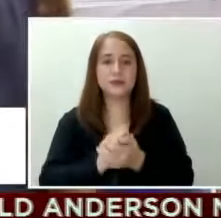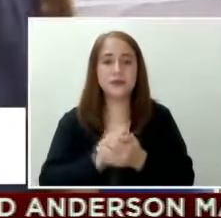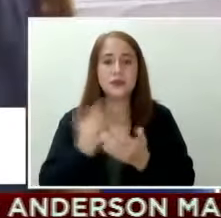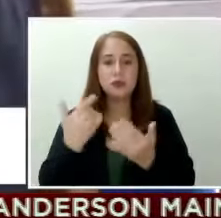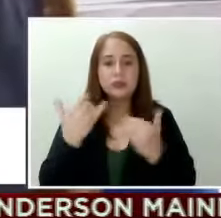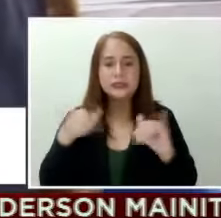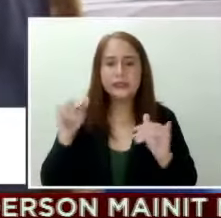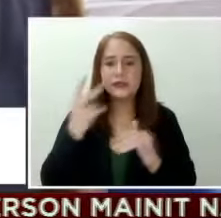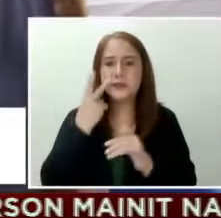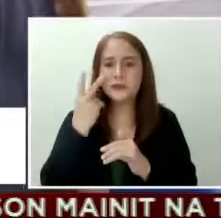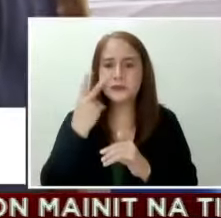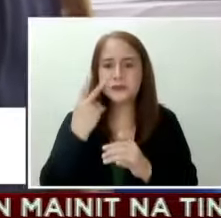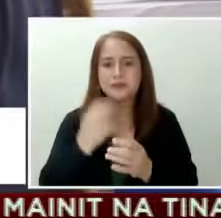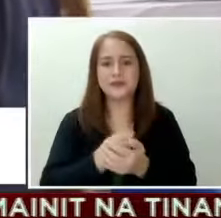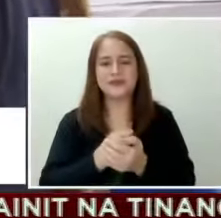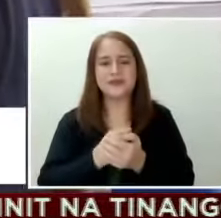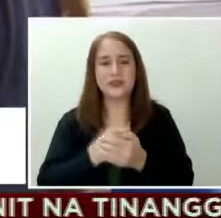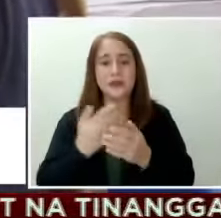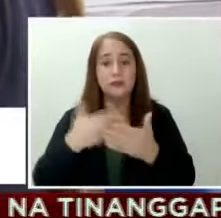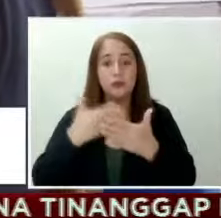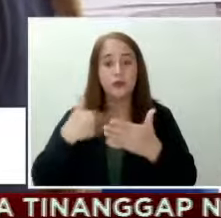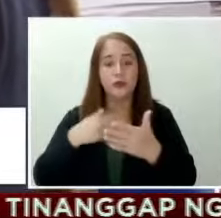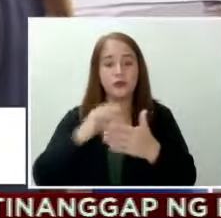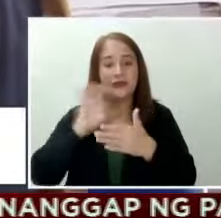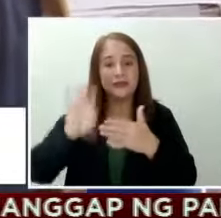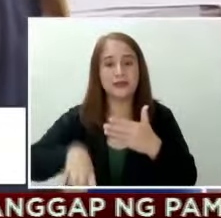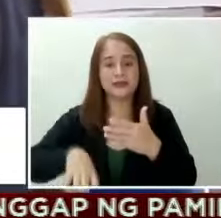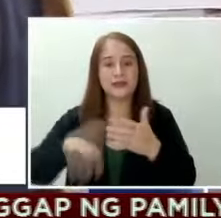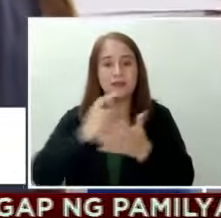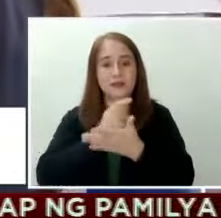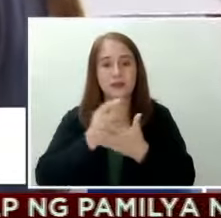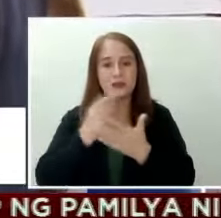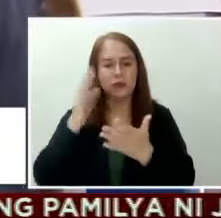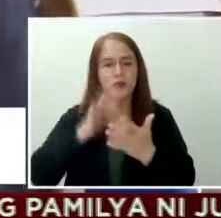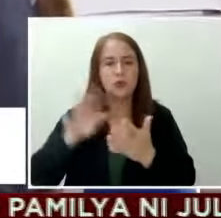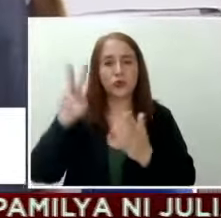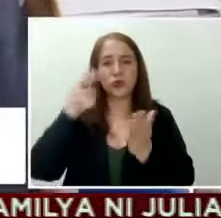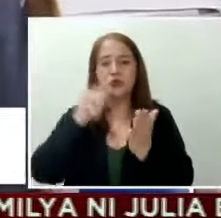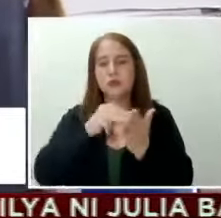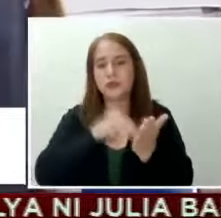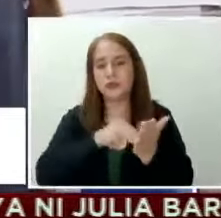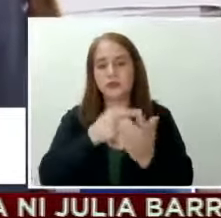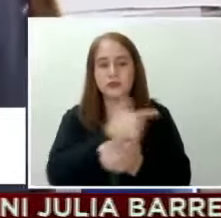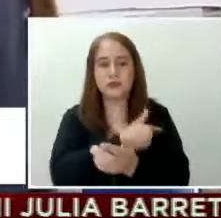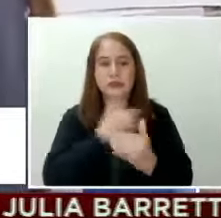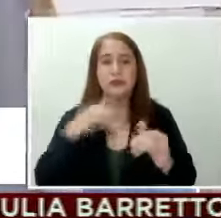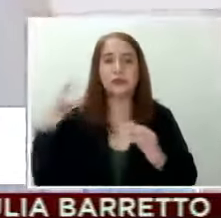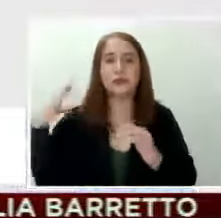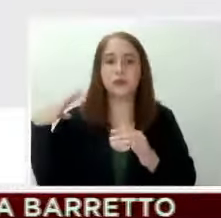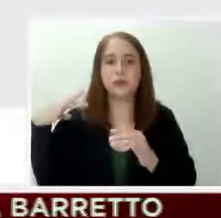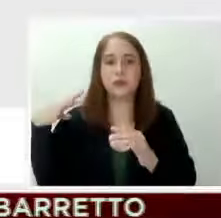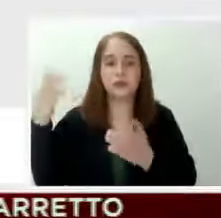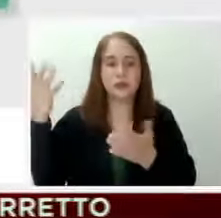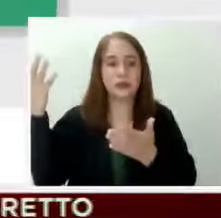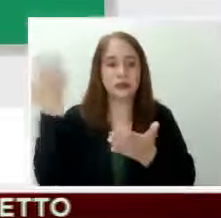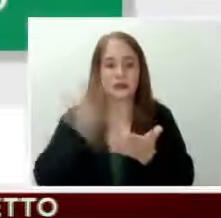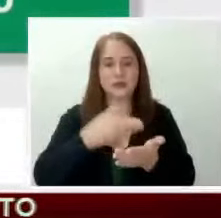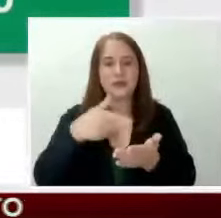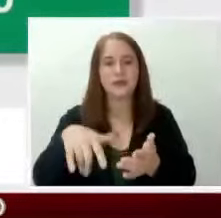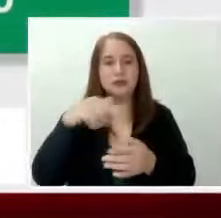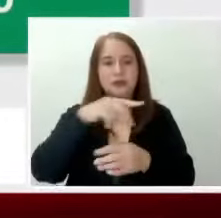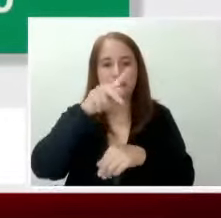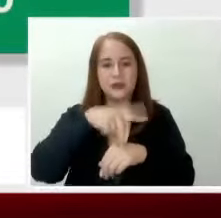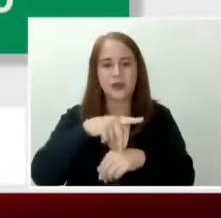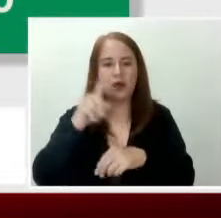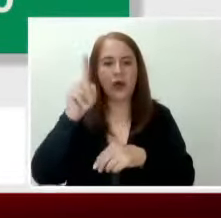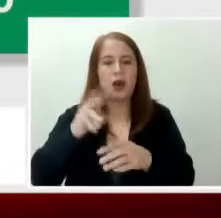iniimbisagahan. Bago matapos ang buwan, kulang dalawang milyong doses ng COVID vaccines pa ang inaasahang darating sa bansa. Higit kalahating milyong